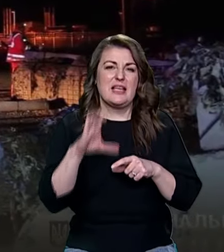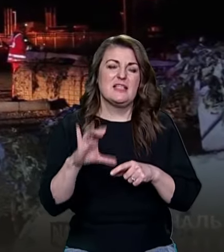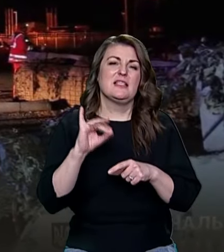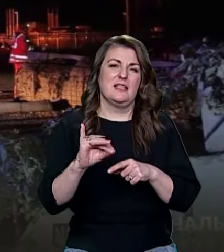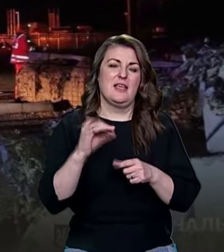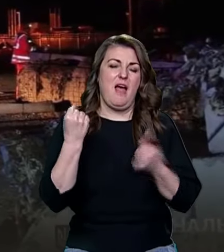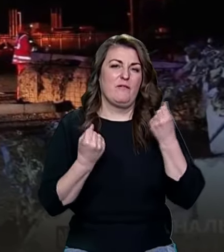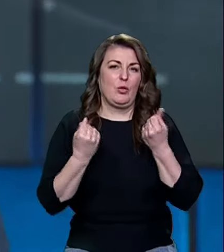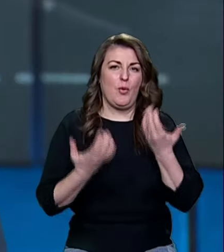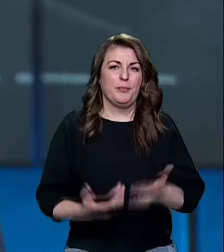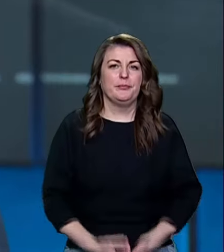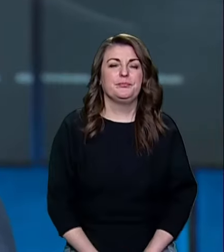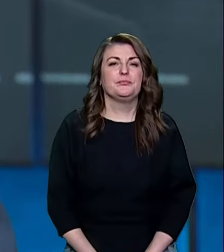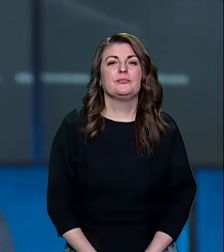авто.